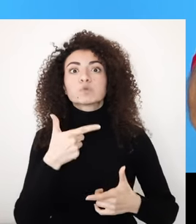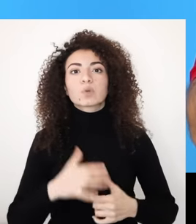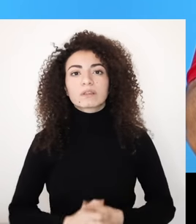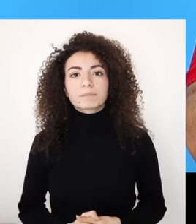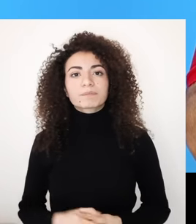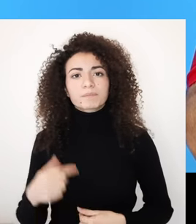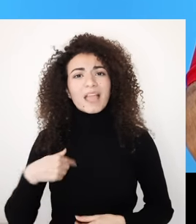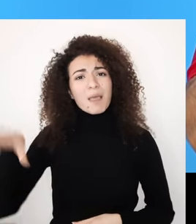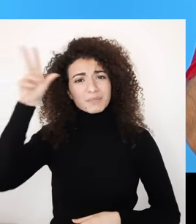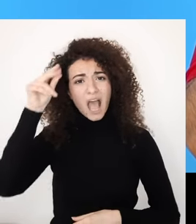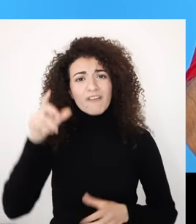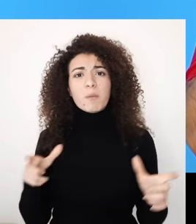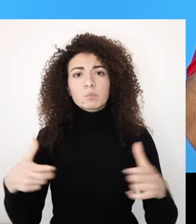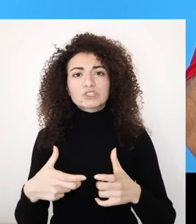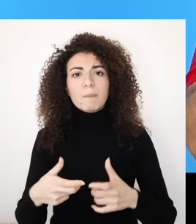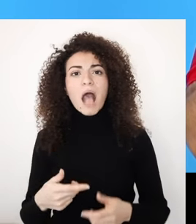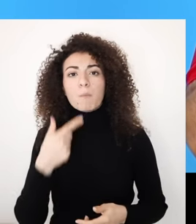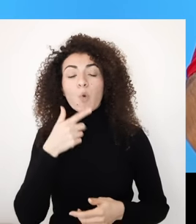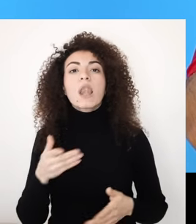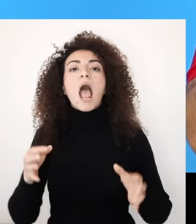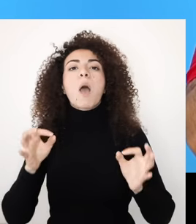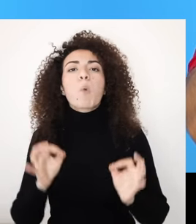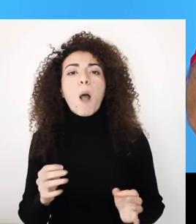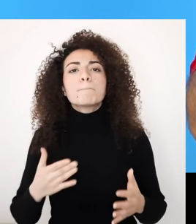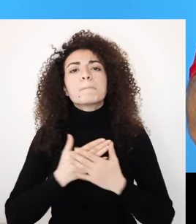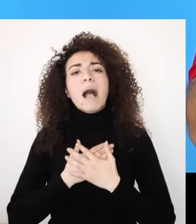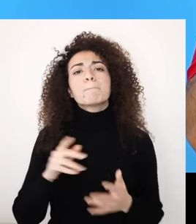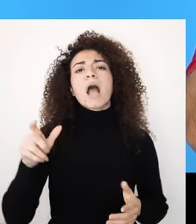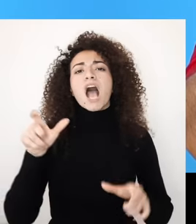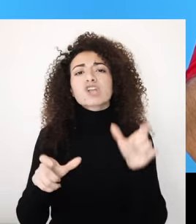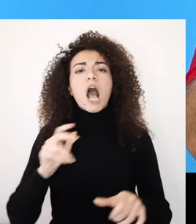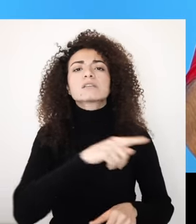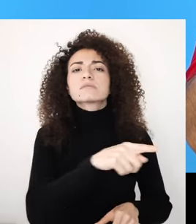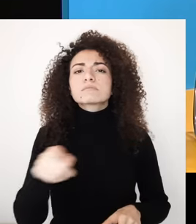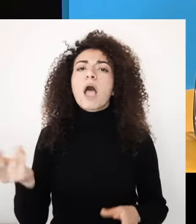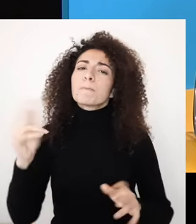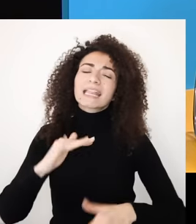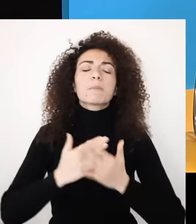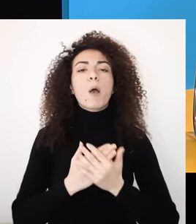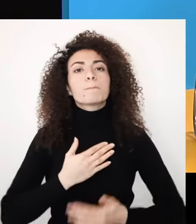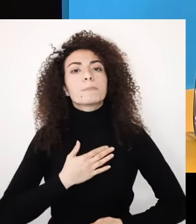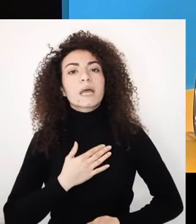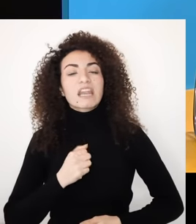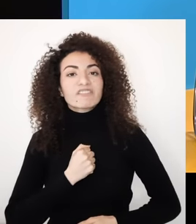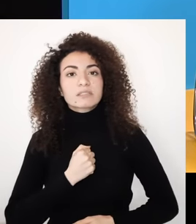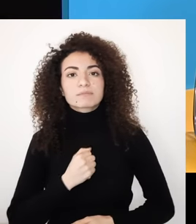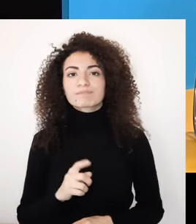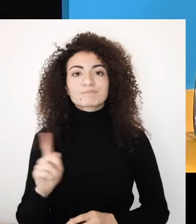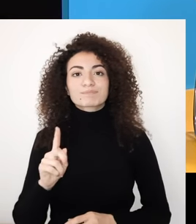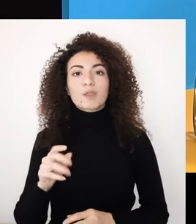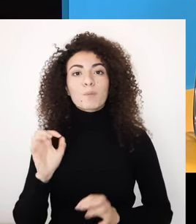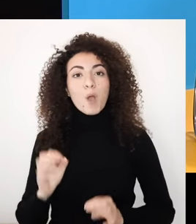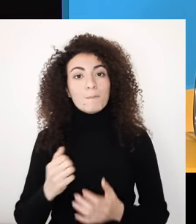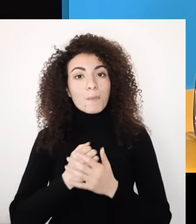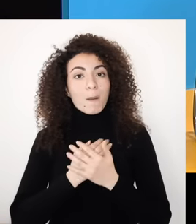ما أنه موقف أنانة خصوصا بسقافتنا يلي بتدعي لحب الآخر أولا بالواقع موقف اللطف المحب